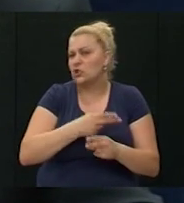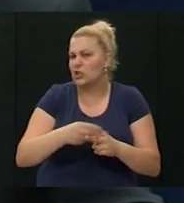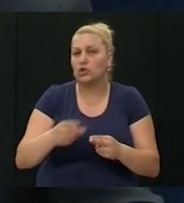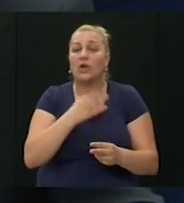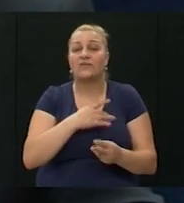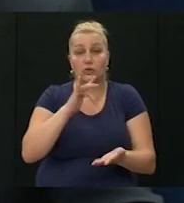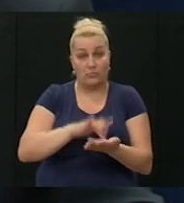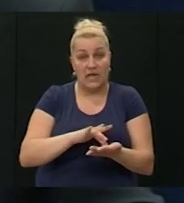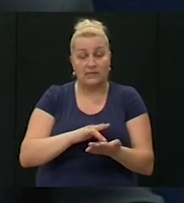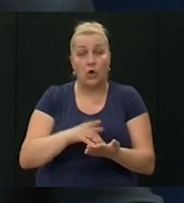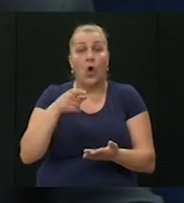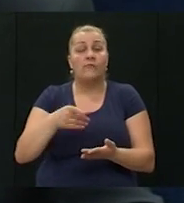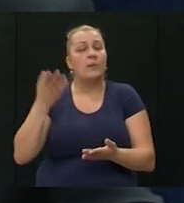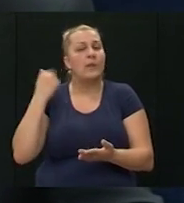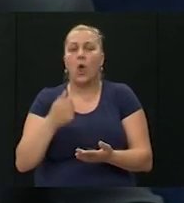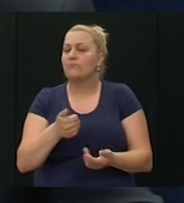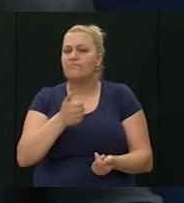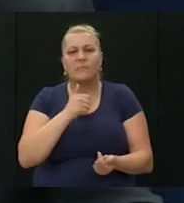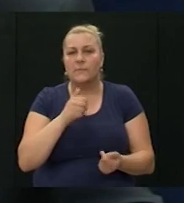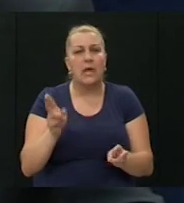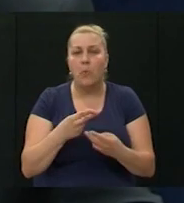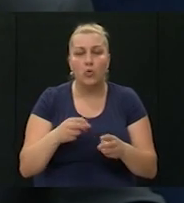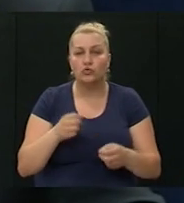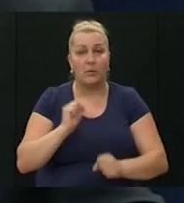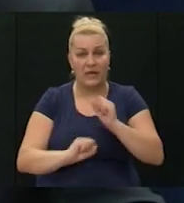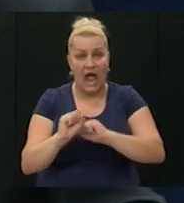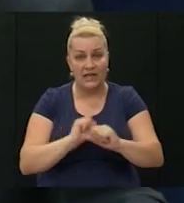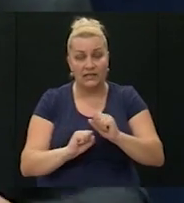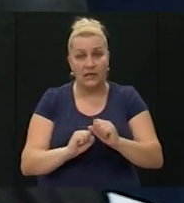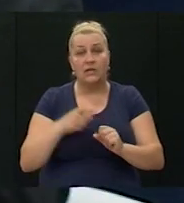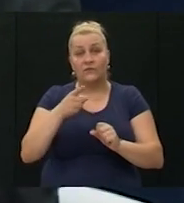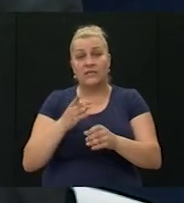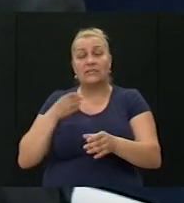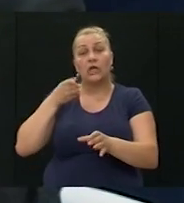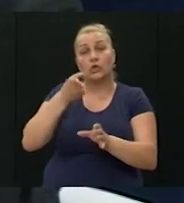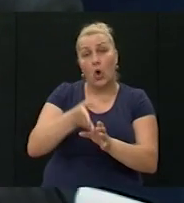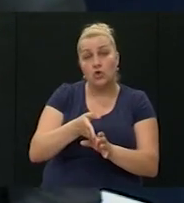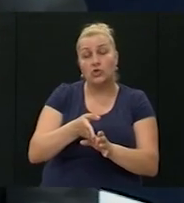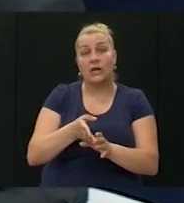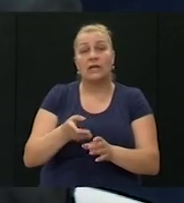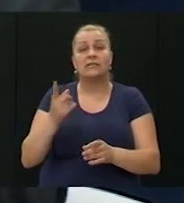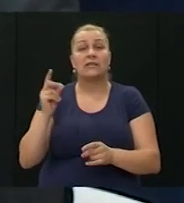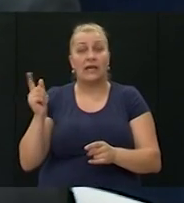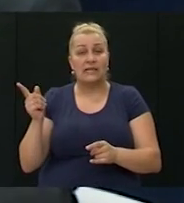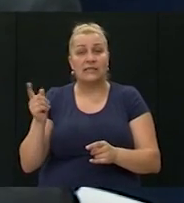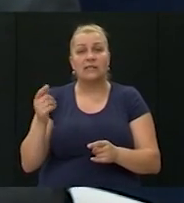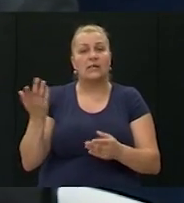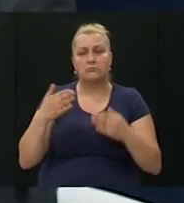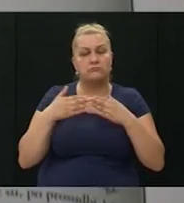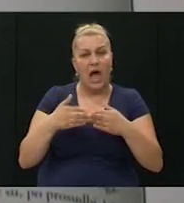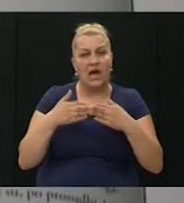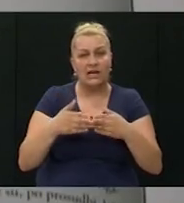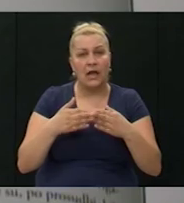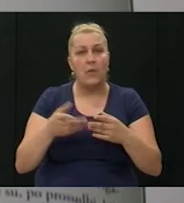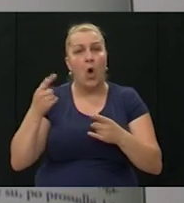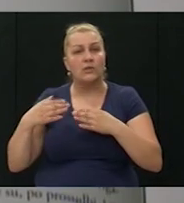mjesto. Kruševo je bilo generali gotovo, pa nemoguće braniti, došli ste, prišli ste mi to na resnik, došli ste i sa nekim barkama